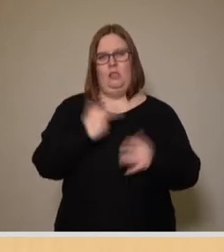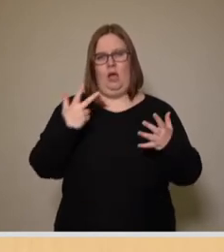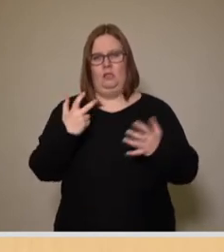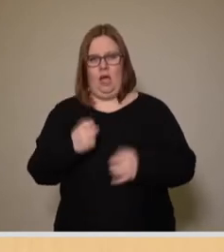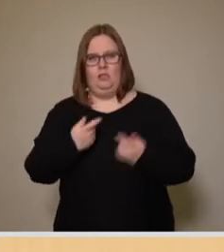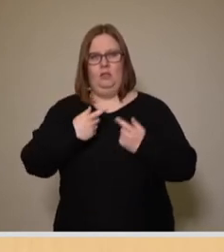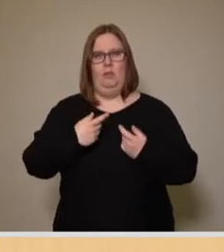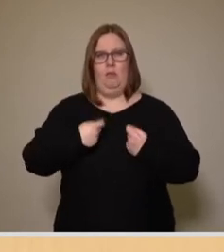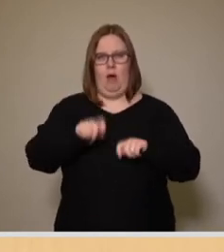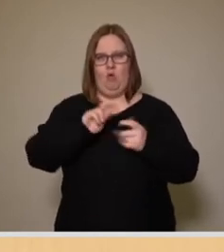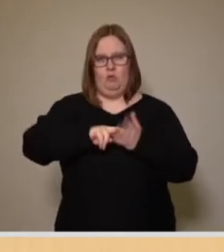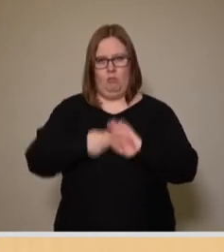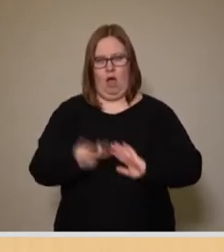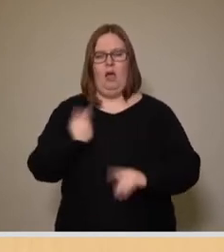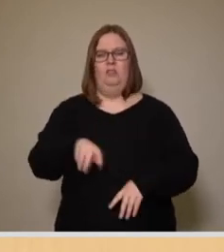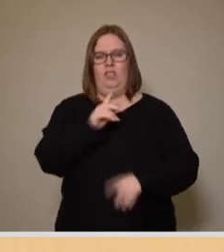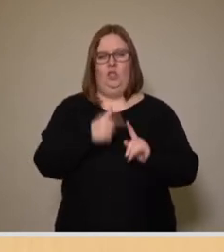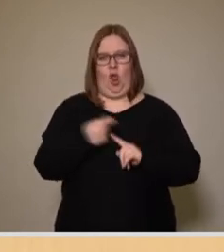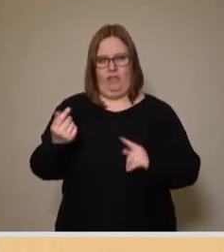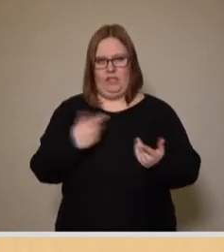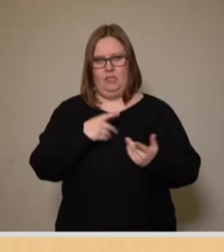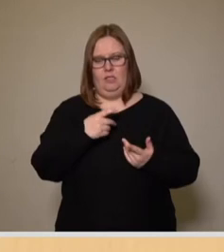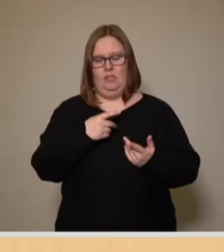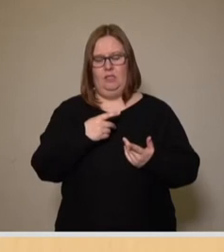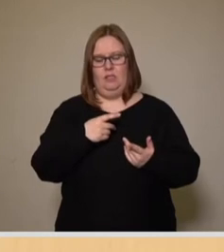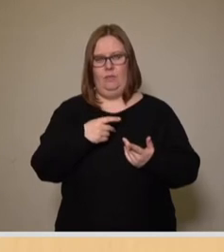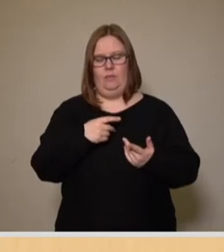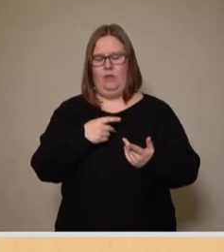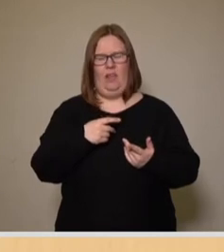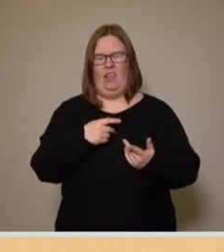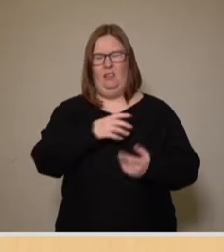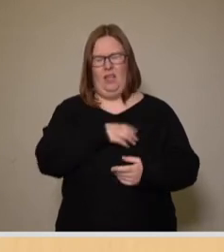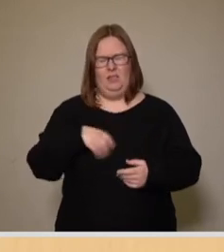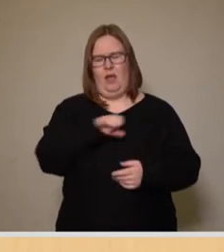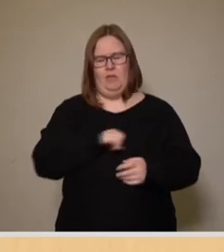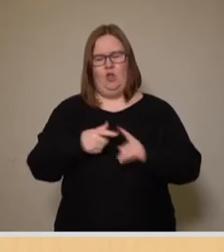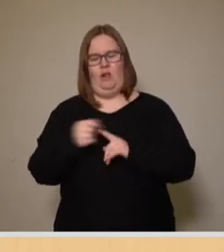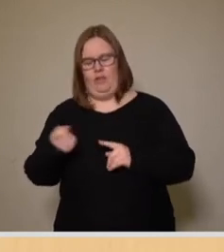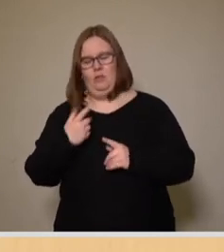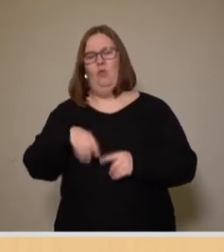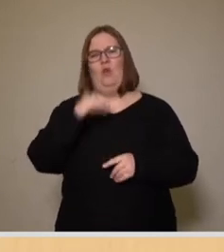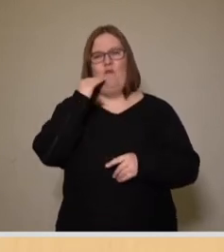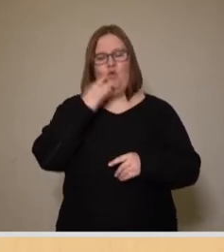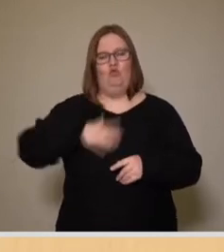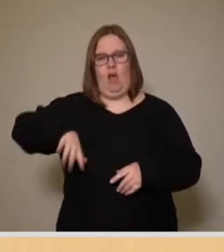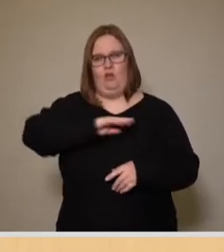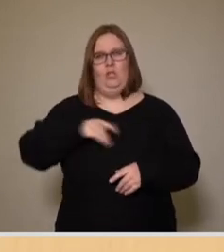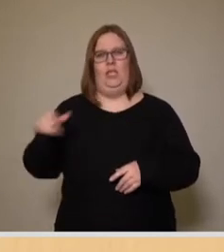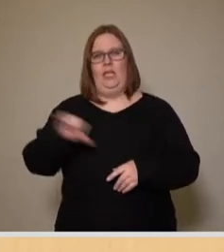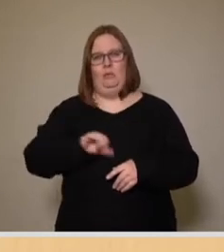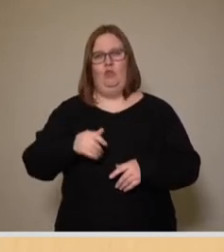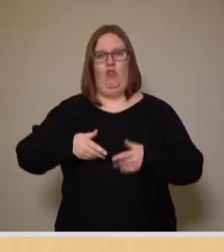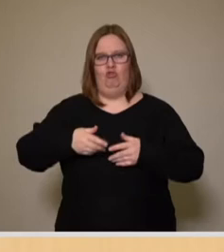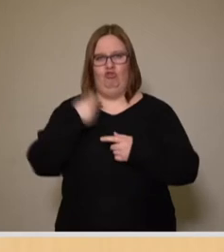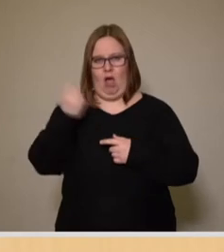Dresden-Seitenitz-Tolgewitz, Wohnstandort Kippsdorfer Straße, Wesensteiner